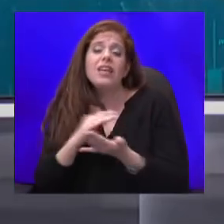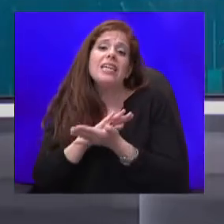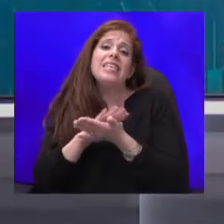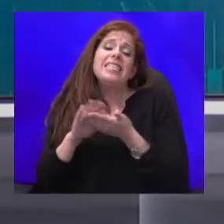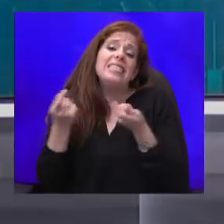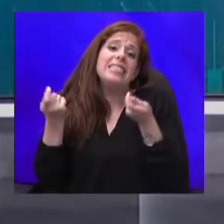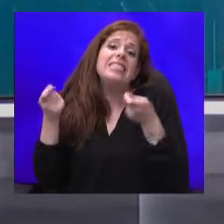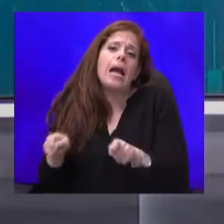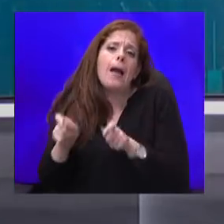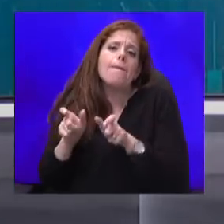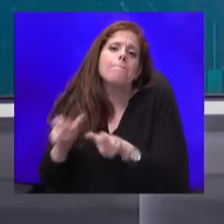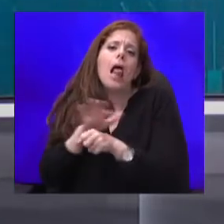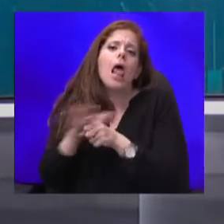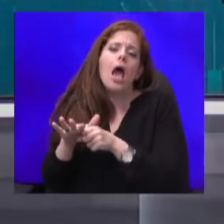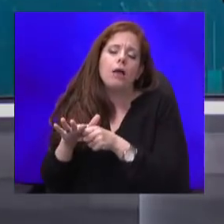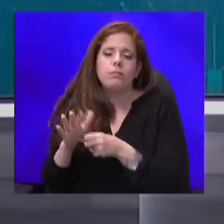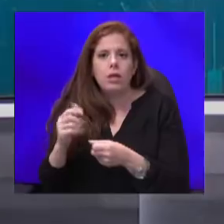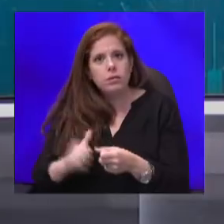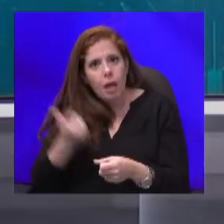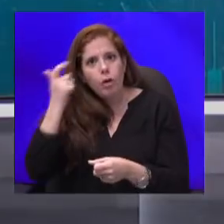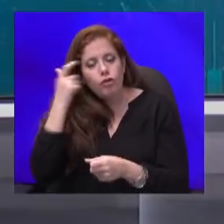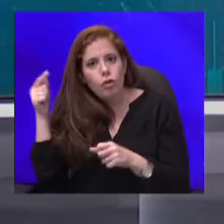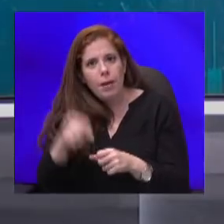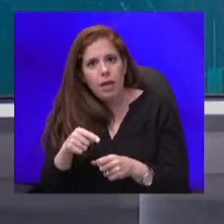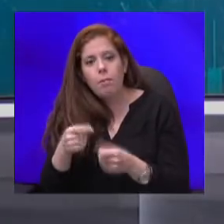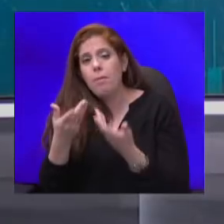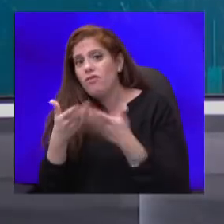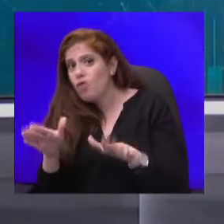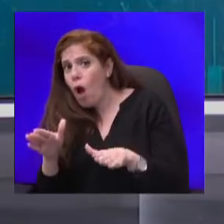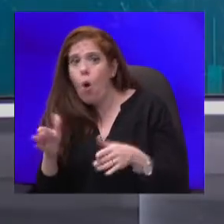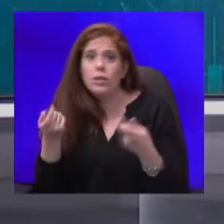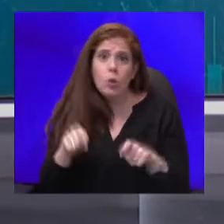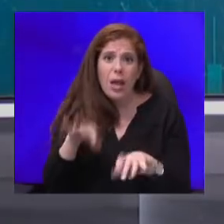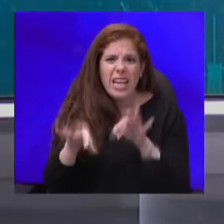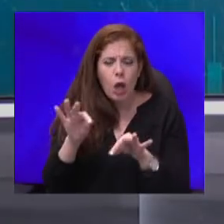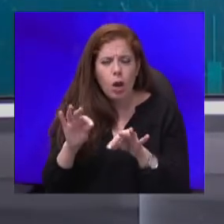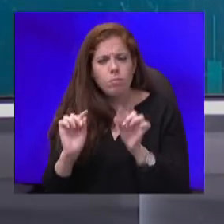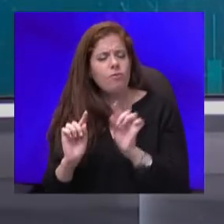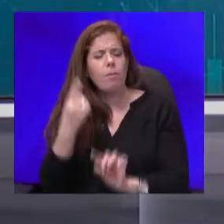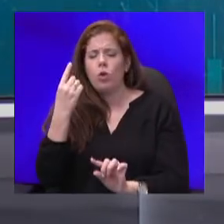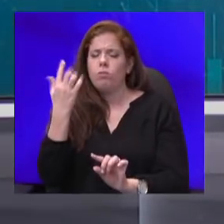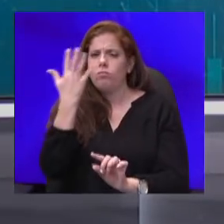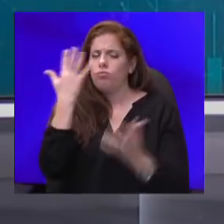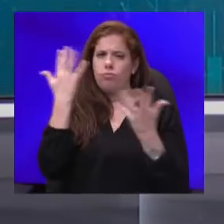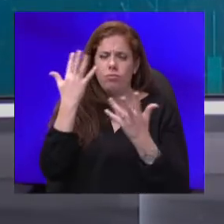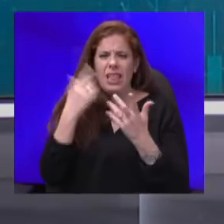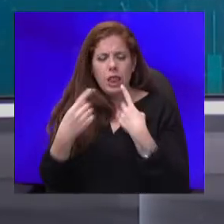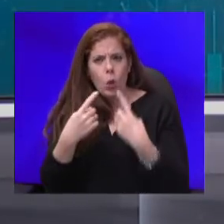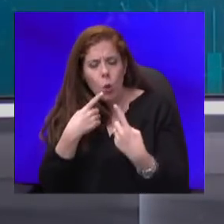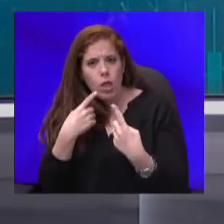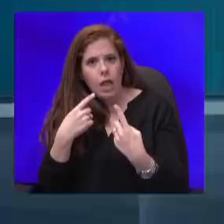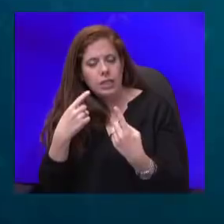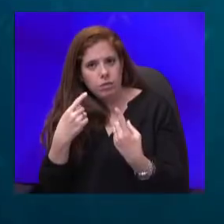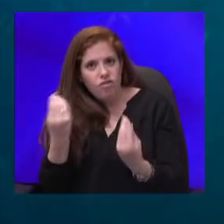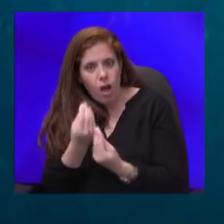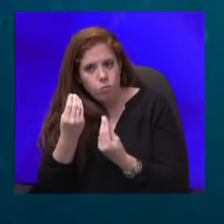שהם מגיעים לדיון על כן או לא לפתוח קניונים, ופתאום מצאו את עצמם בדיון על צעדים הרבה יותר דרסטיים. אז אני יודע שזה נשמע מוזר בהקשר של מערכת